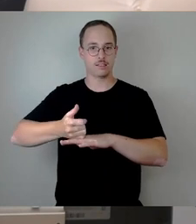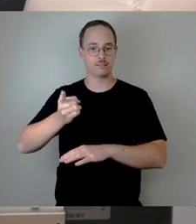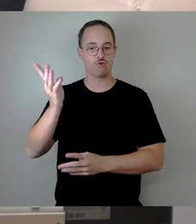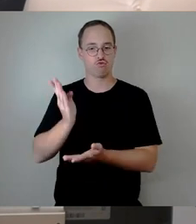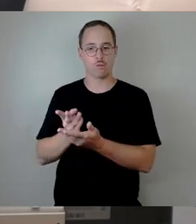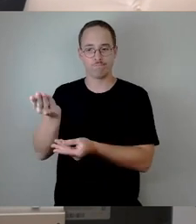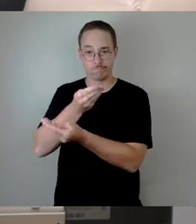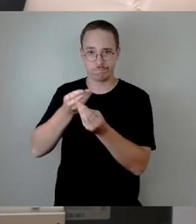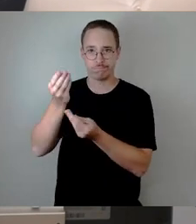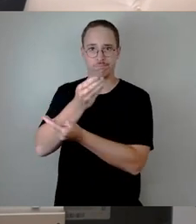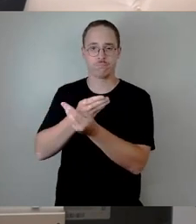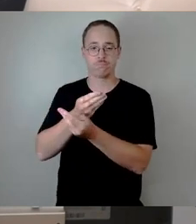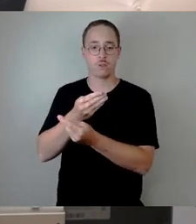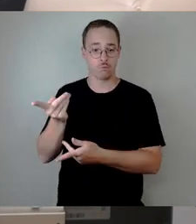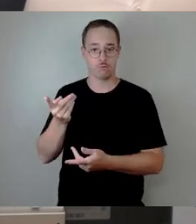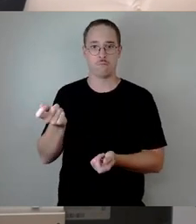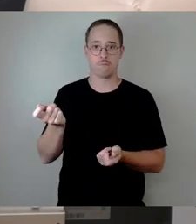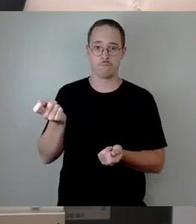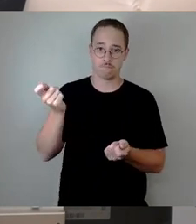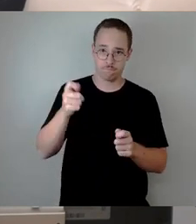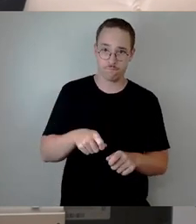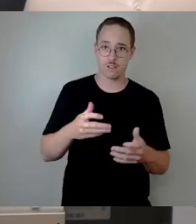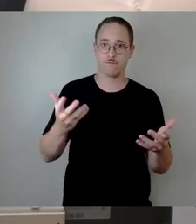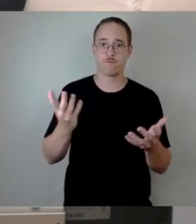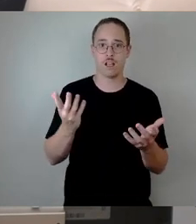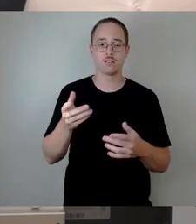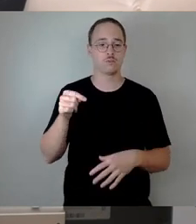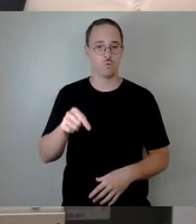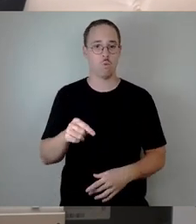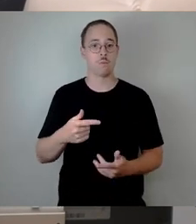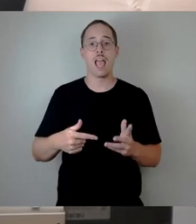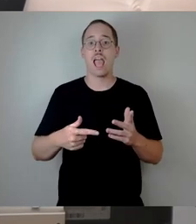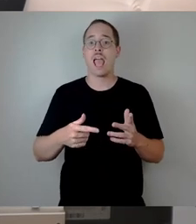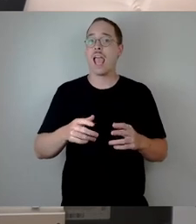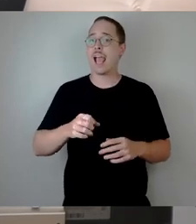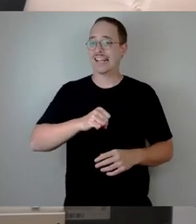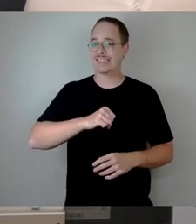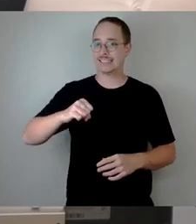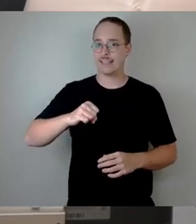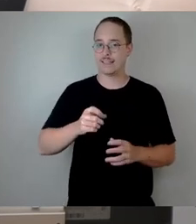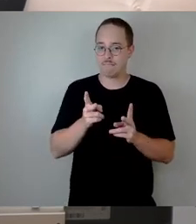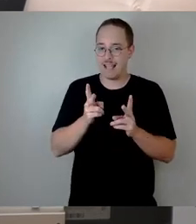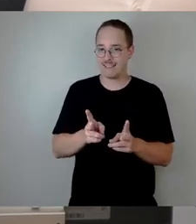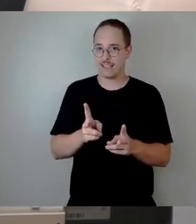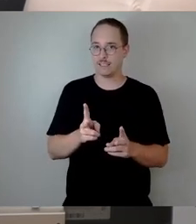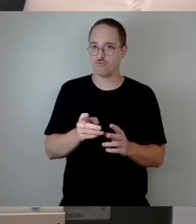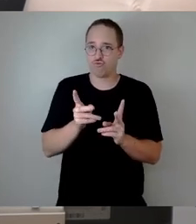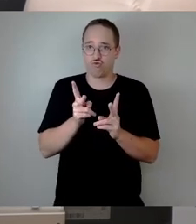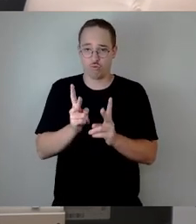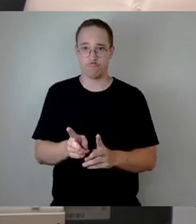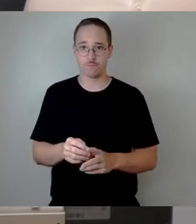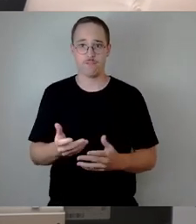Verwaltungsgericht hat rechtlich zutreffend dargelegt, dass die Bestimmung der Mitgliederzahl der Ausschüsse